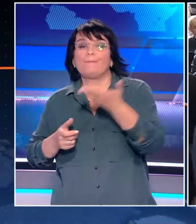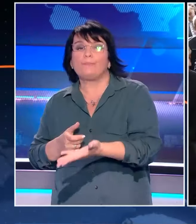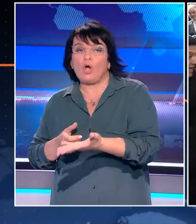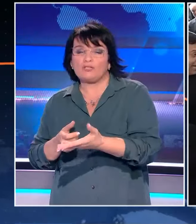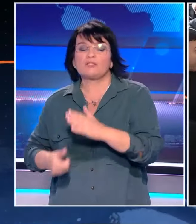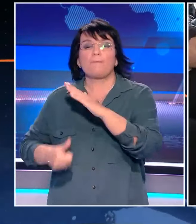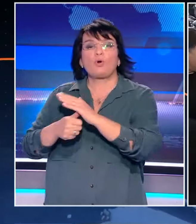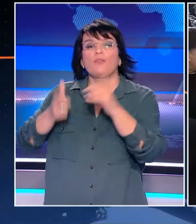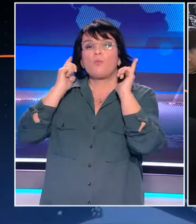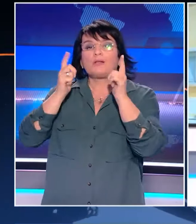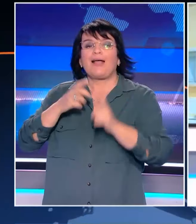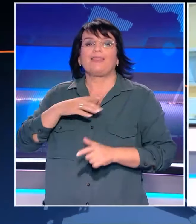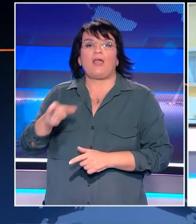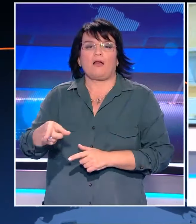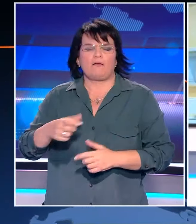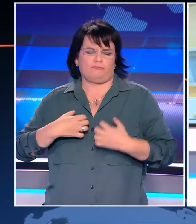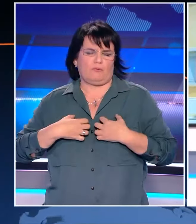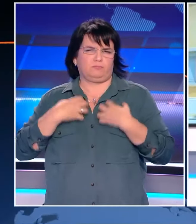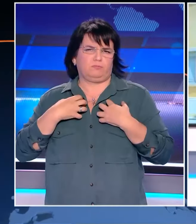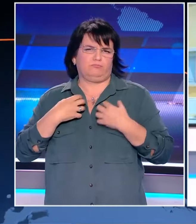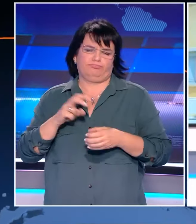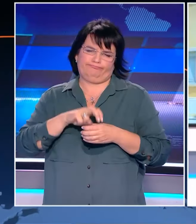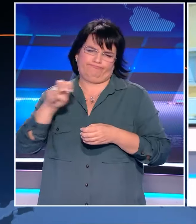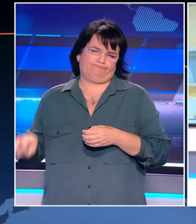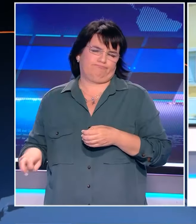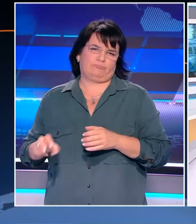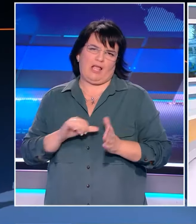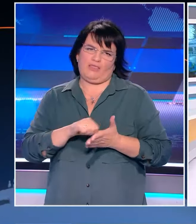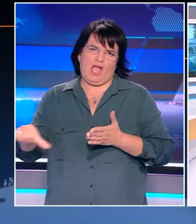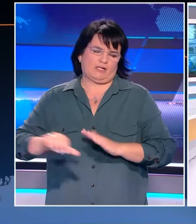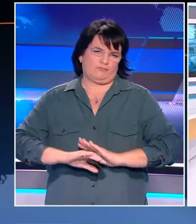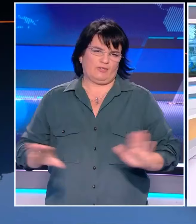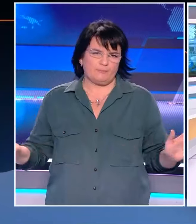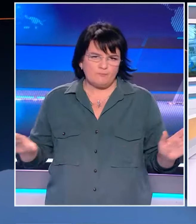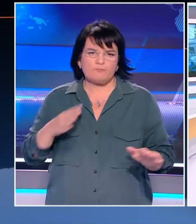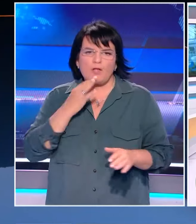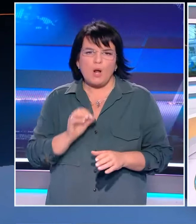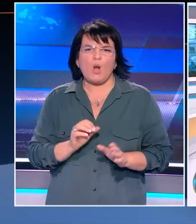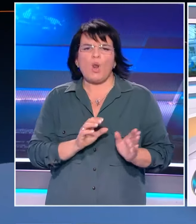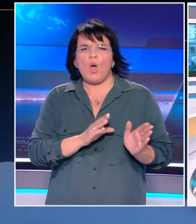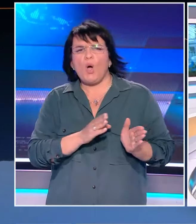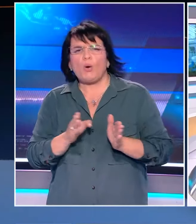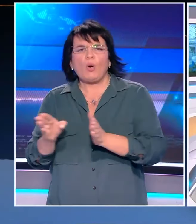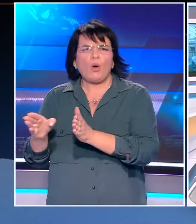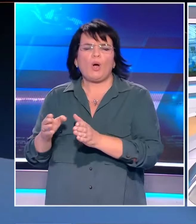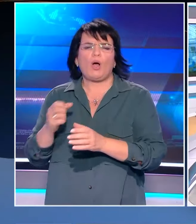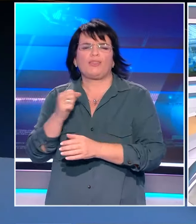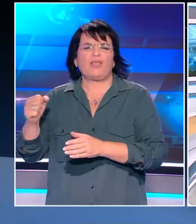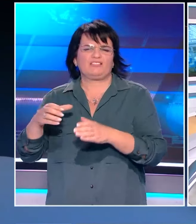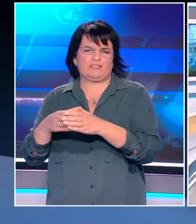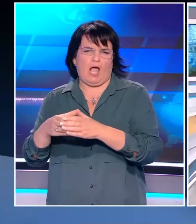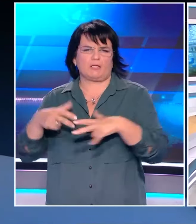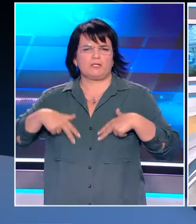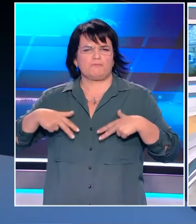για πρόεδρος της Δημοκρατίας. Υπάρχει μια παγκόσμια στροφή προς τα δεξιά. Την ώρα αυτή η κυβέρνηση επιλέγει